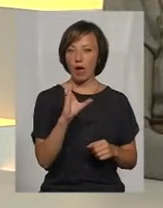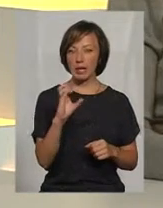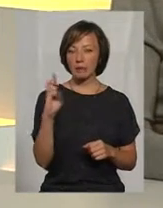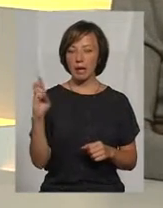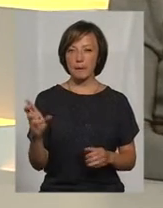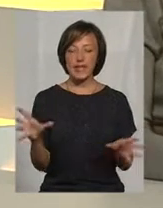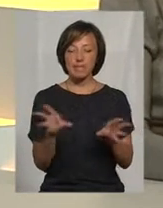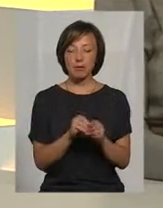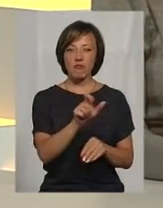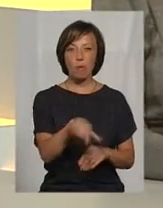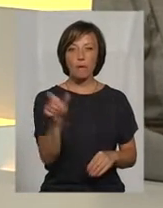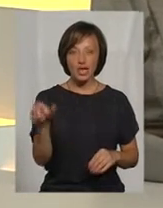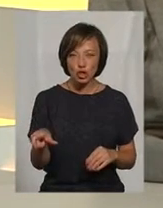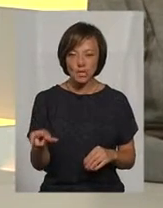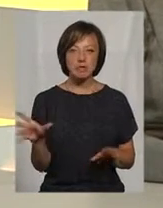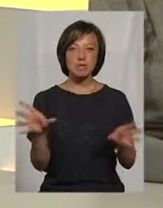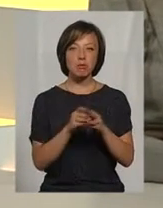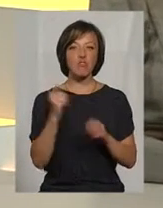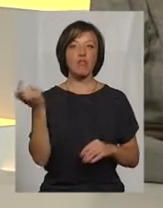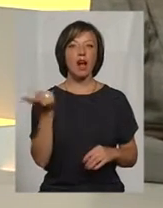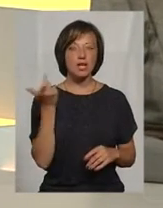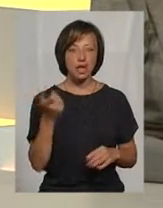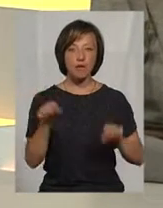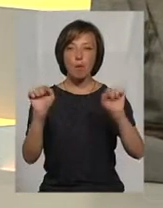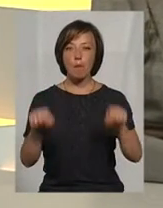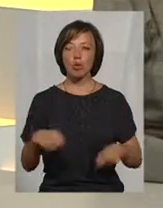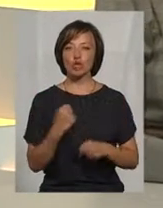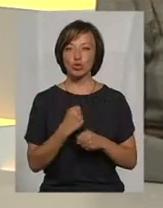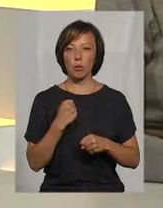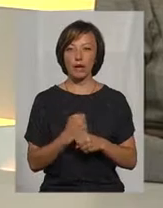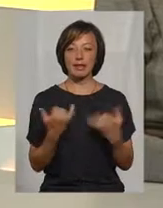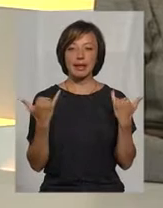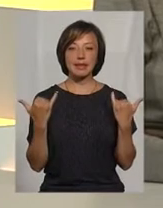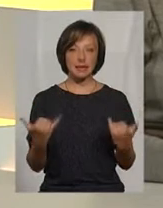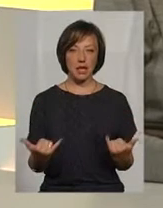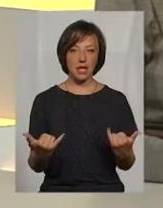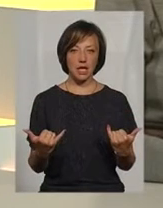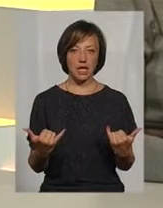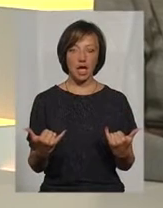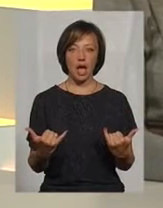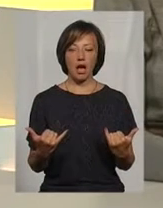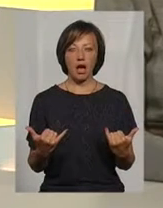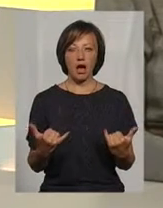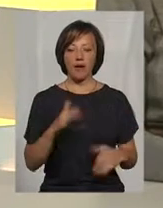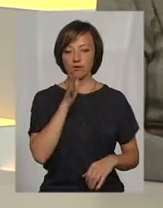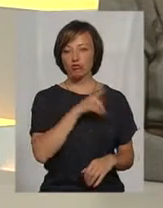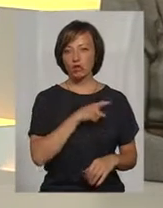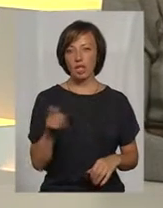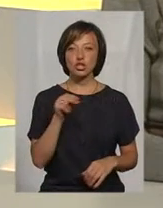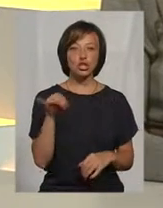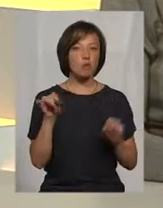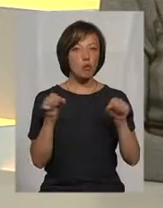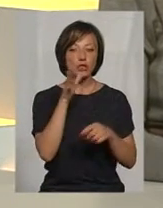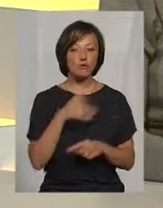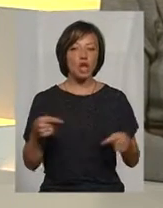своїх співмешканців, співвласників можна зробити нині в сьогоднішній час? Чи можна